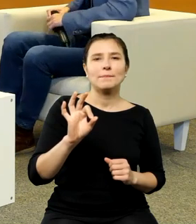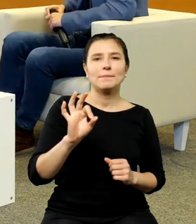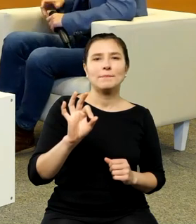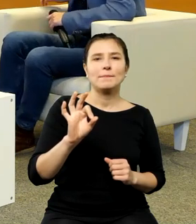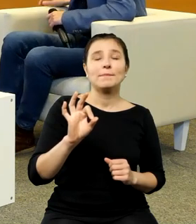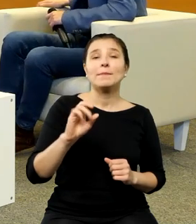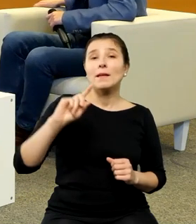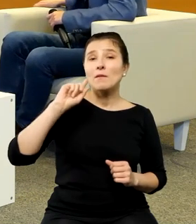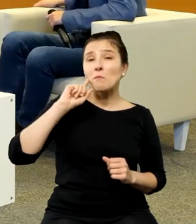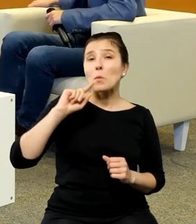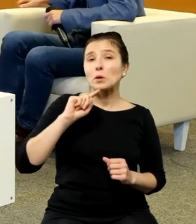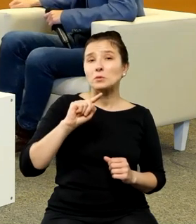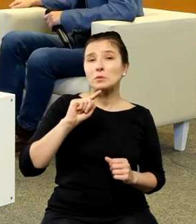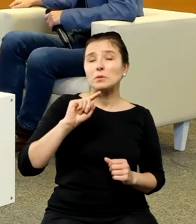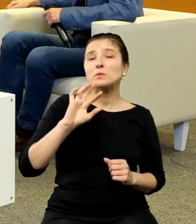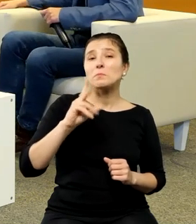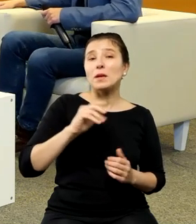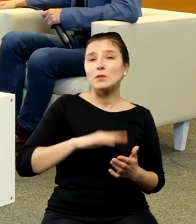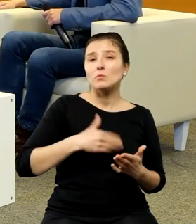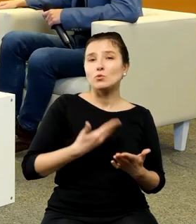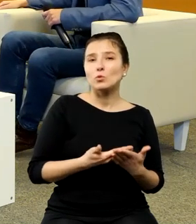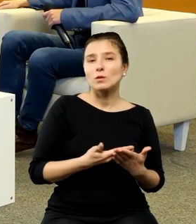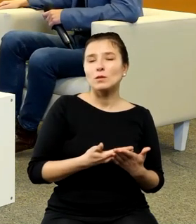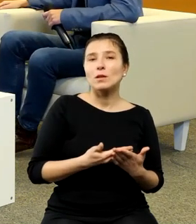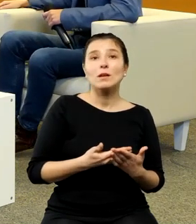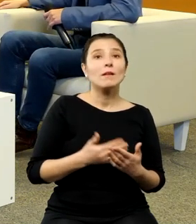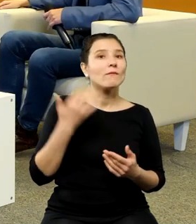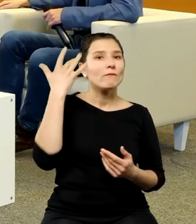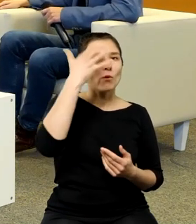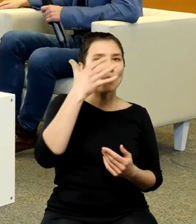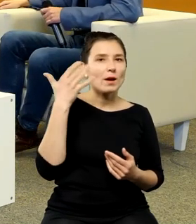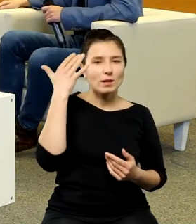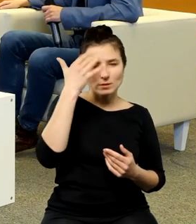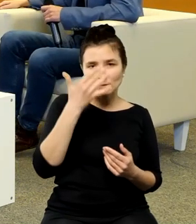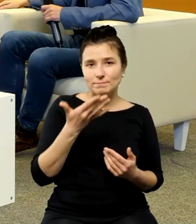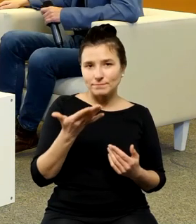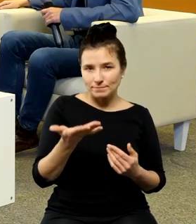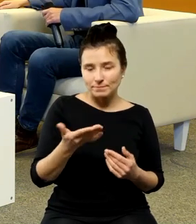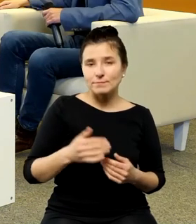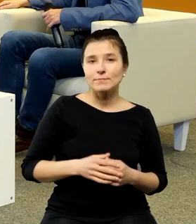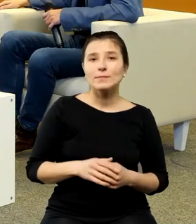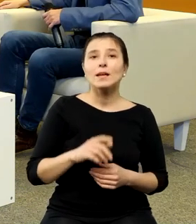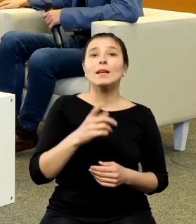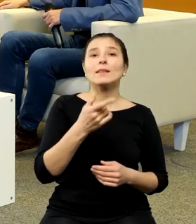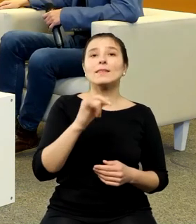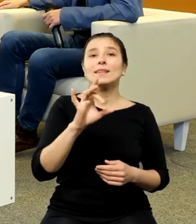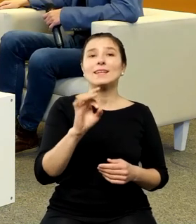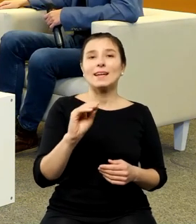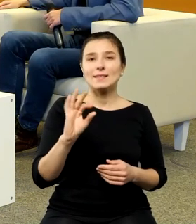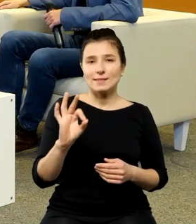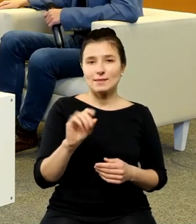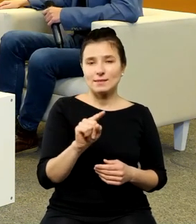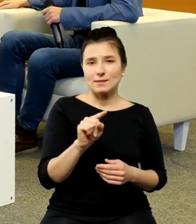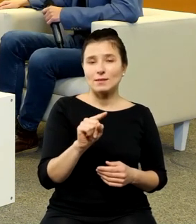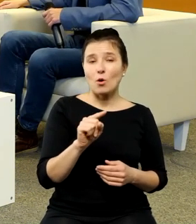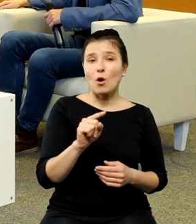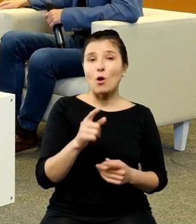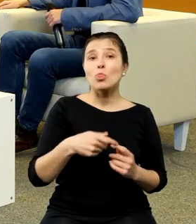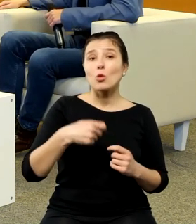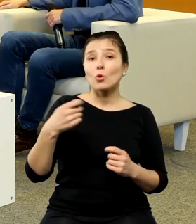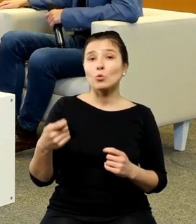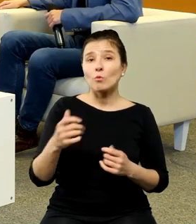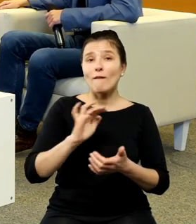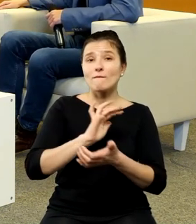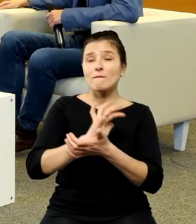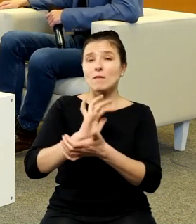I właśnie mamy tutaj ten piękny przykład. I proszę sobie wyobrazić, że Tomas Digges kontynuował wydawanie